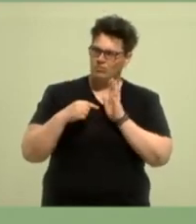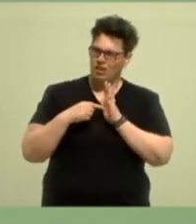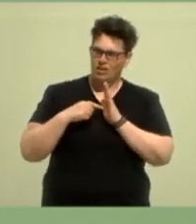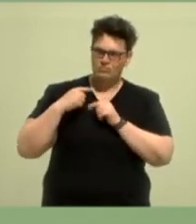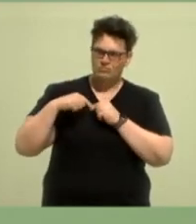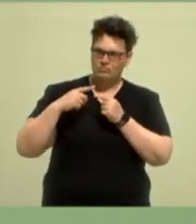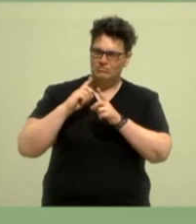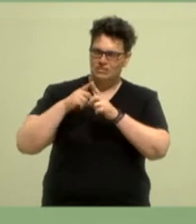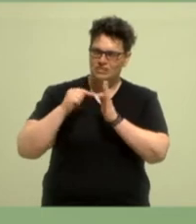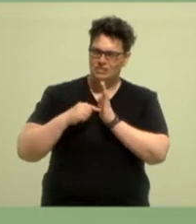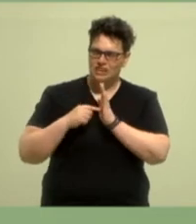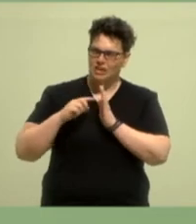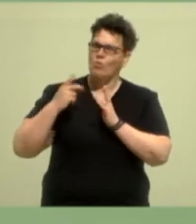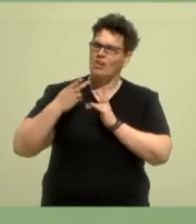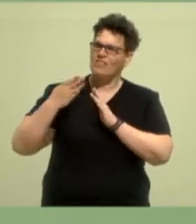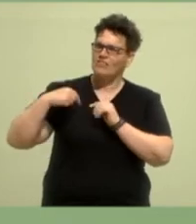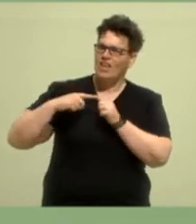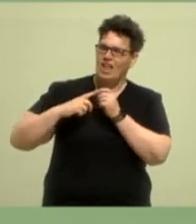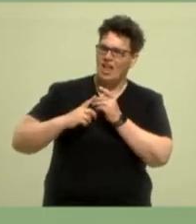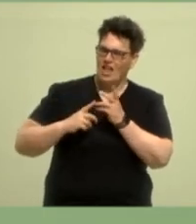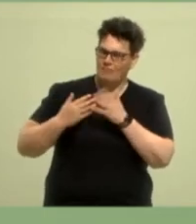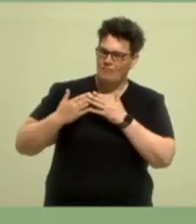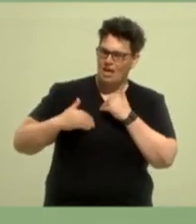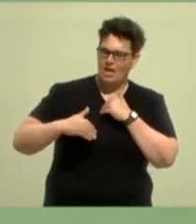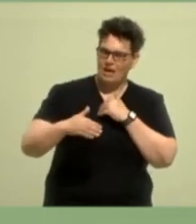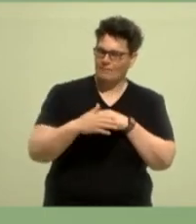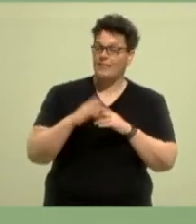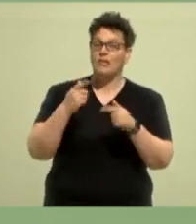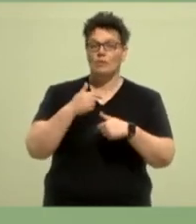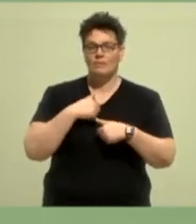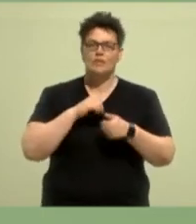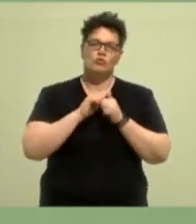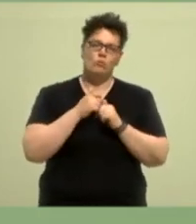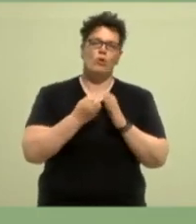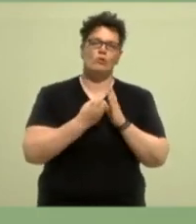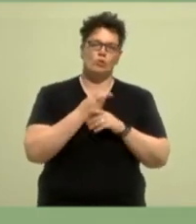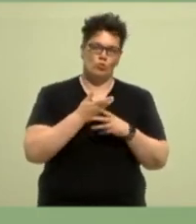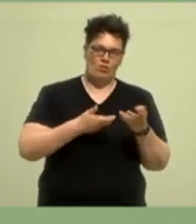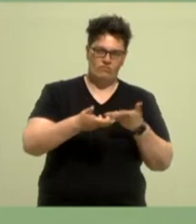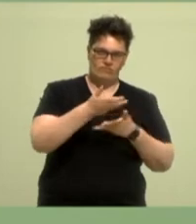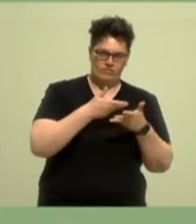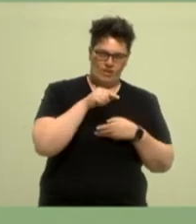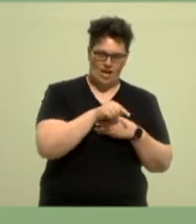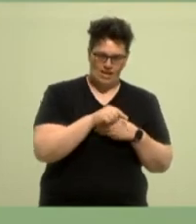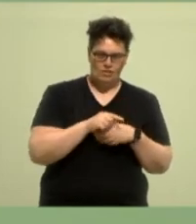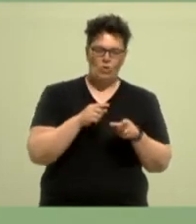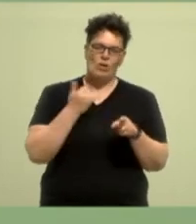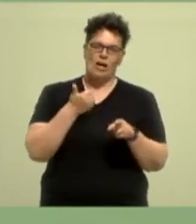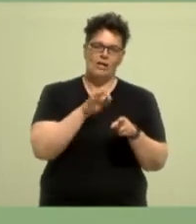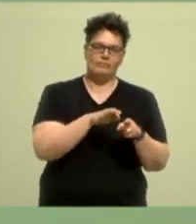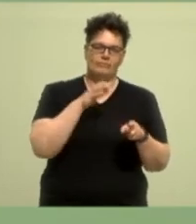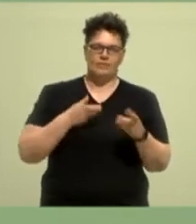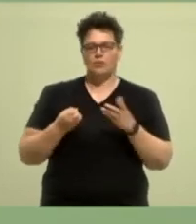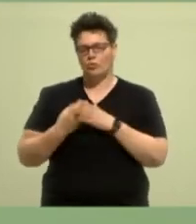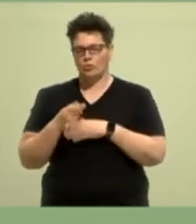Hinsicht, was programmatisch noch kommen muss? Ich sage mal so, ich habe ja Sport und Kultur verhandelt. Dann mache ich jetzt mal ein Bild aus der Kultur. Die